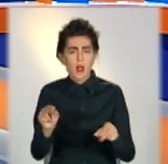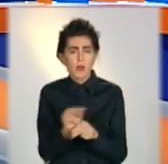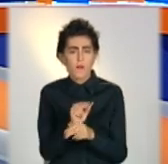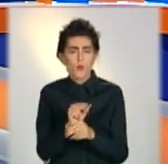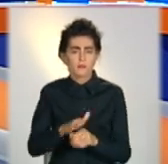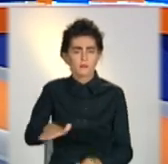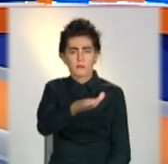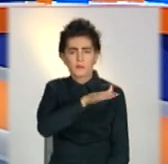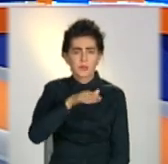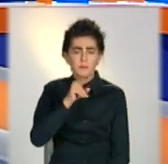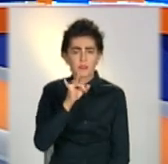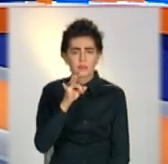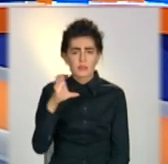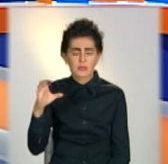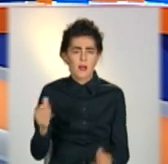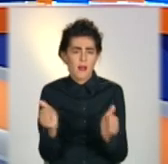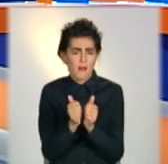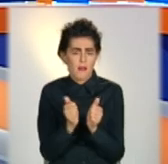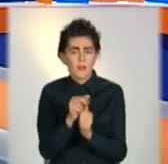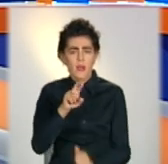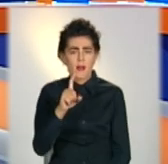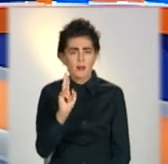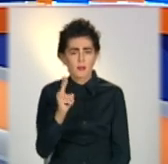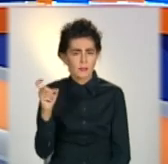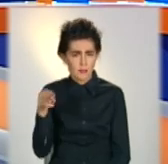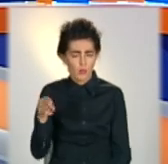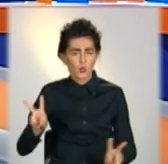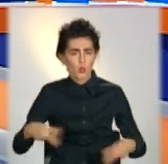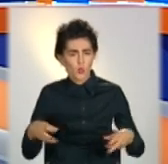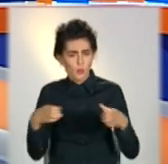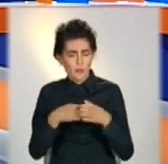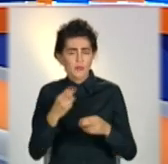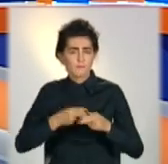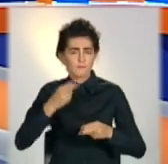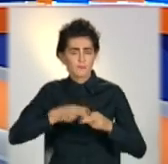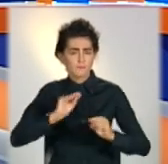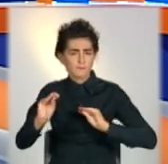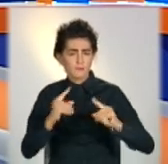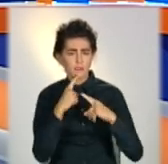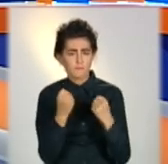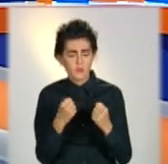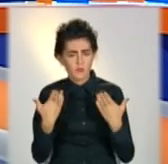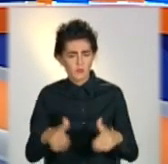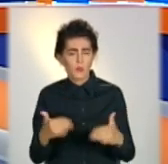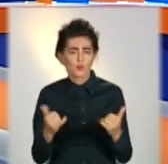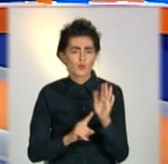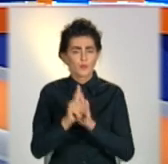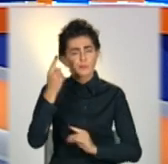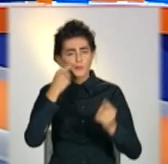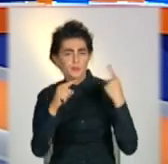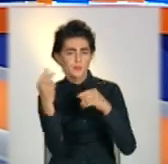пірса біля яхт-клубу. Конструкцію вже укріпили, на черзі дизайн місця відпочинку.